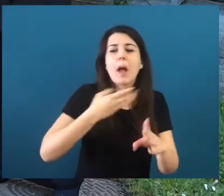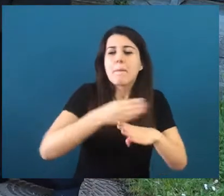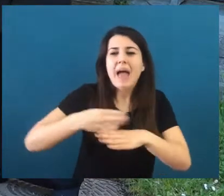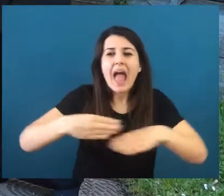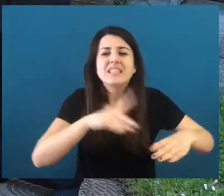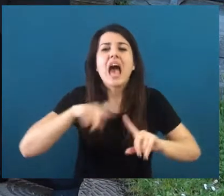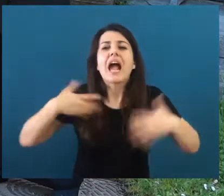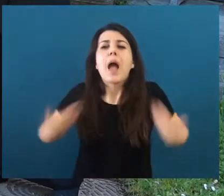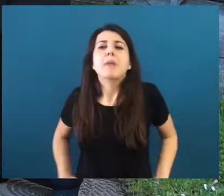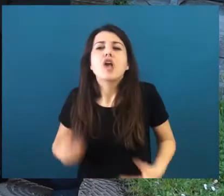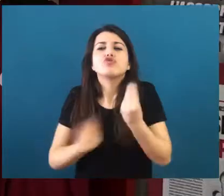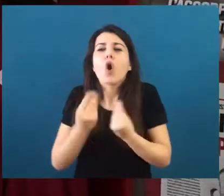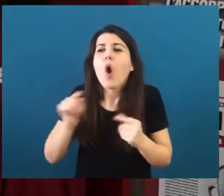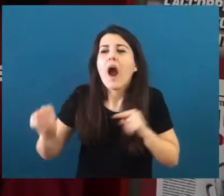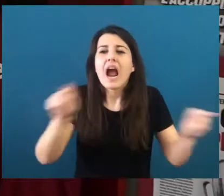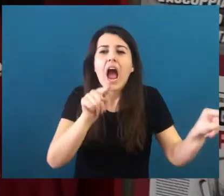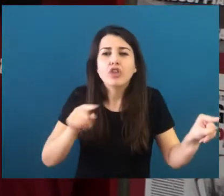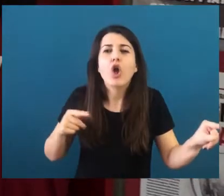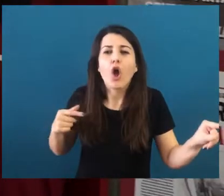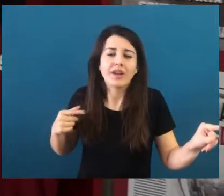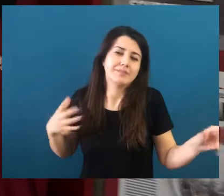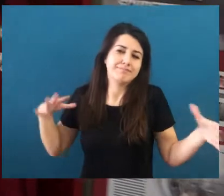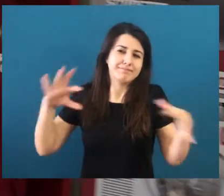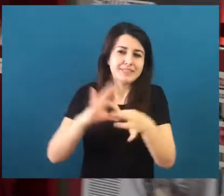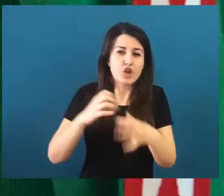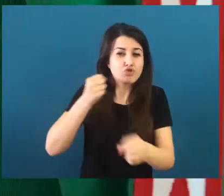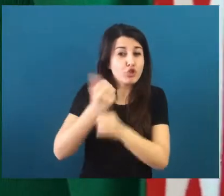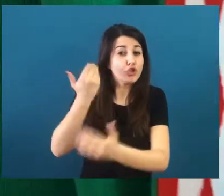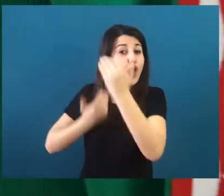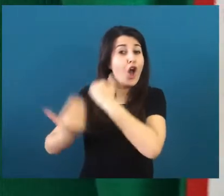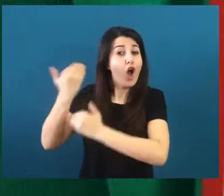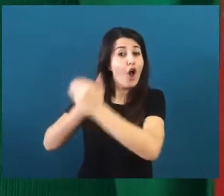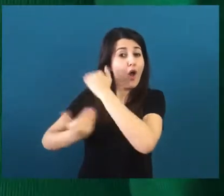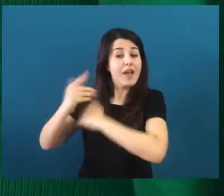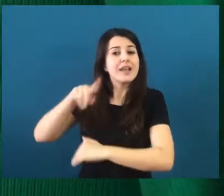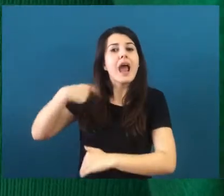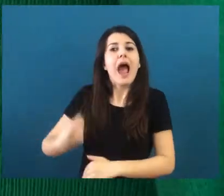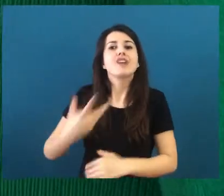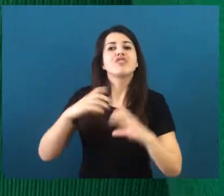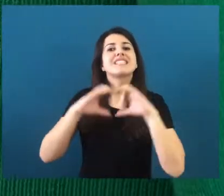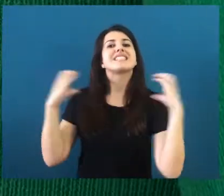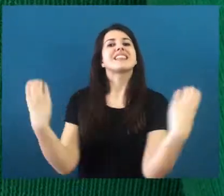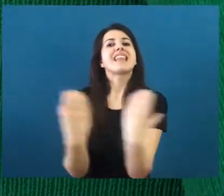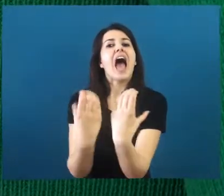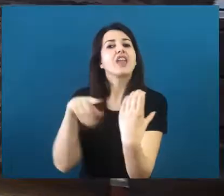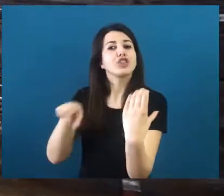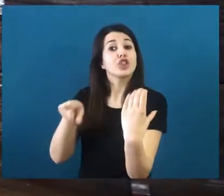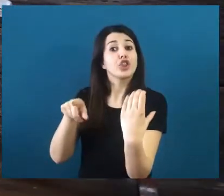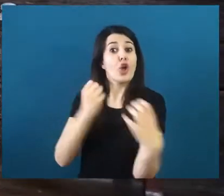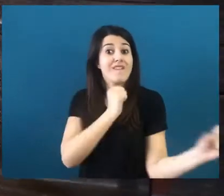di grandi giocatori che hanno fatto la storia e potrete ammirare parte dello stadio Philadelphia.